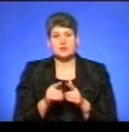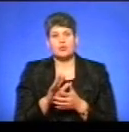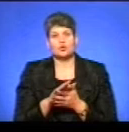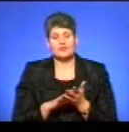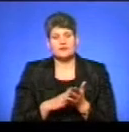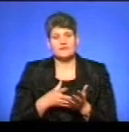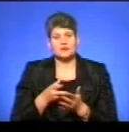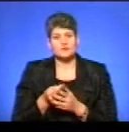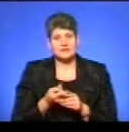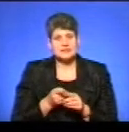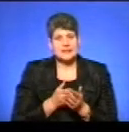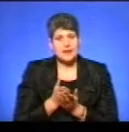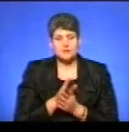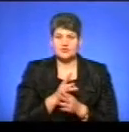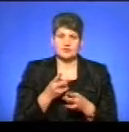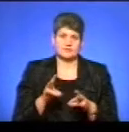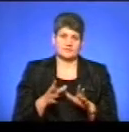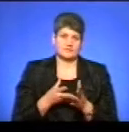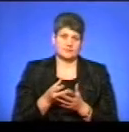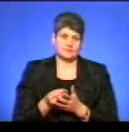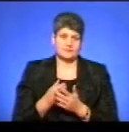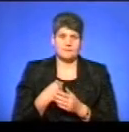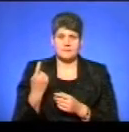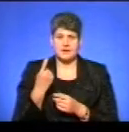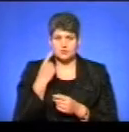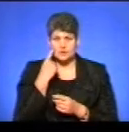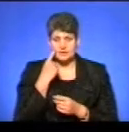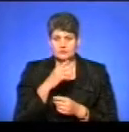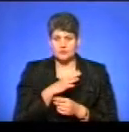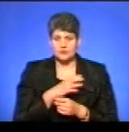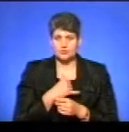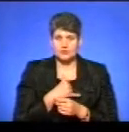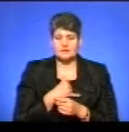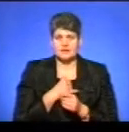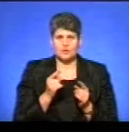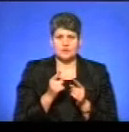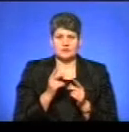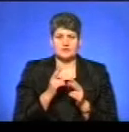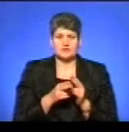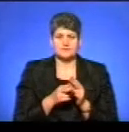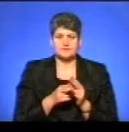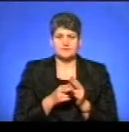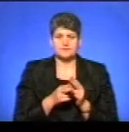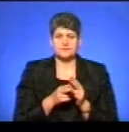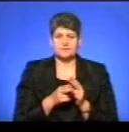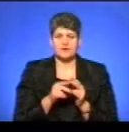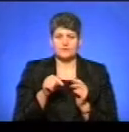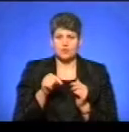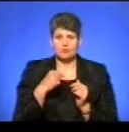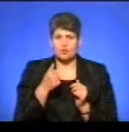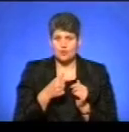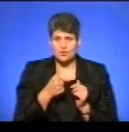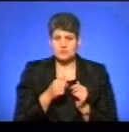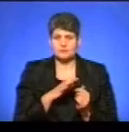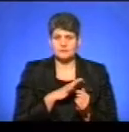фінансувати даний напрямок, чи не продовжувати. В нас перша оцінка прийшла, я завершу я коротенько, в цьому році,